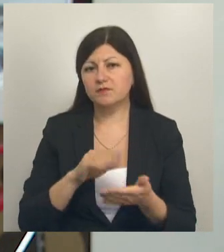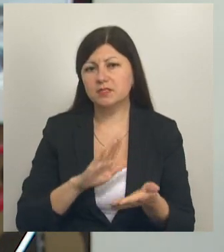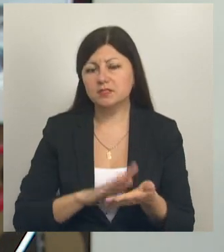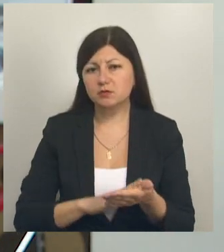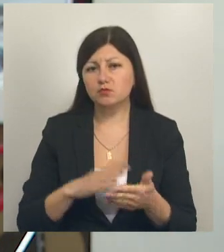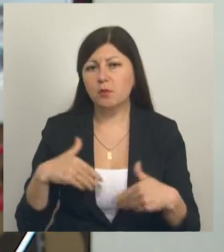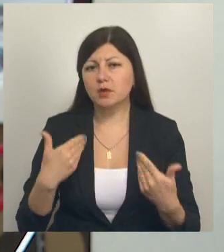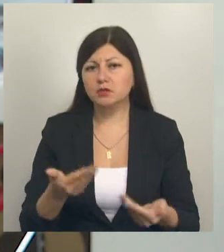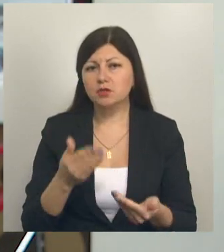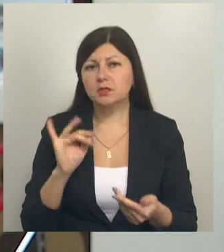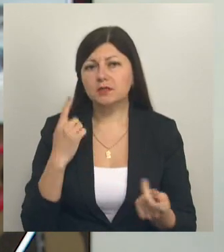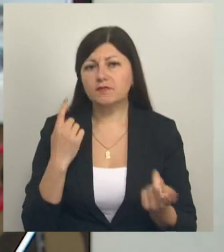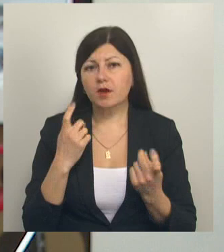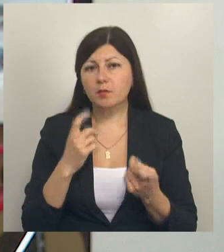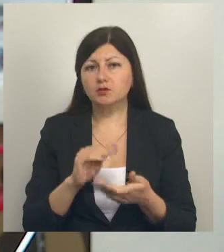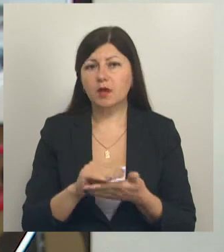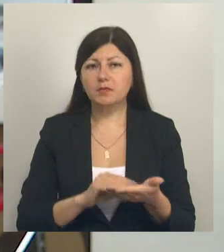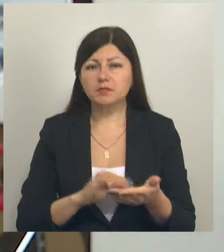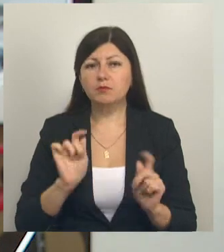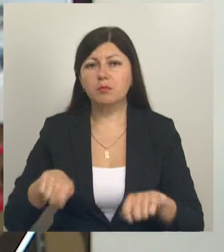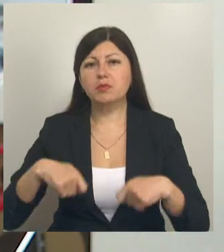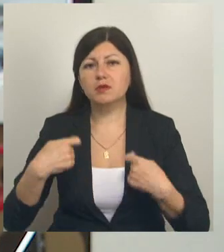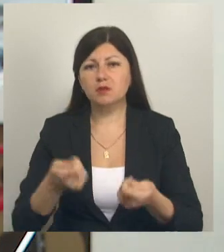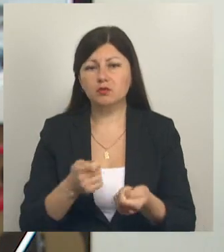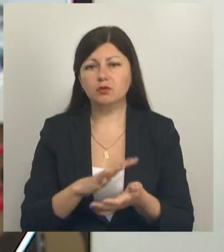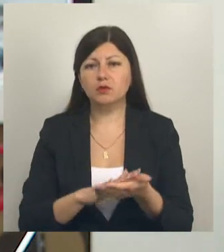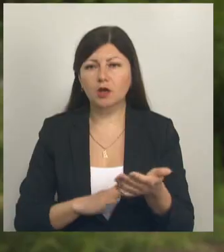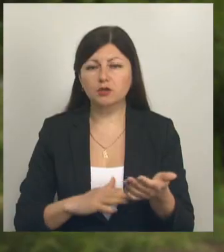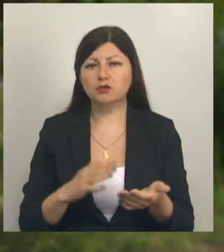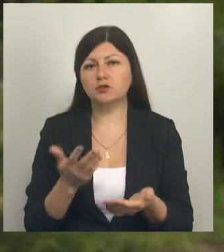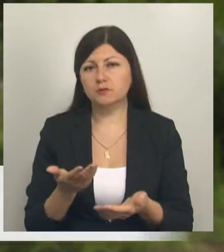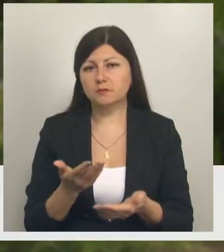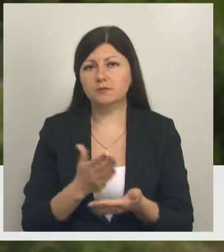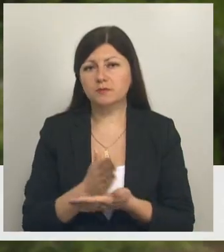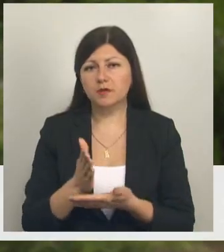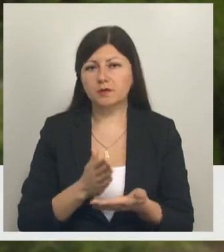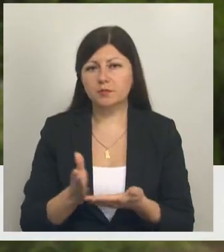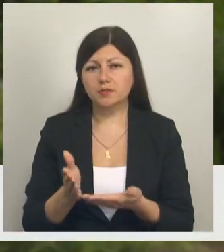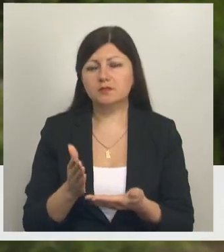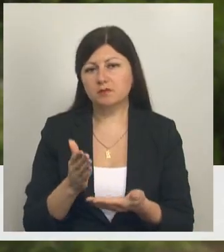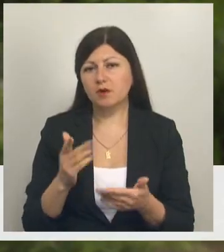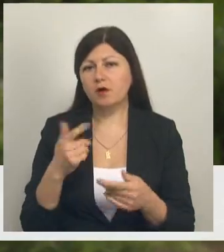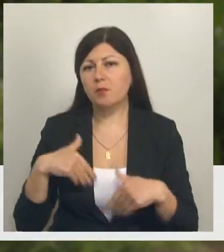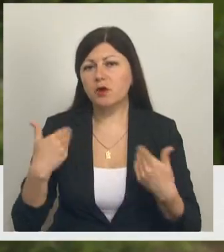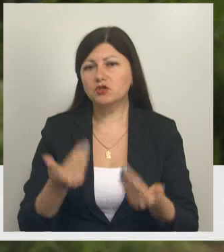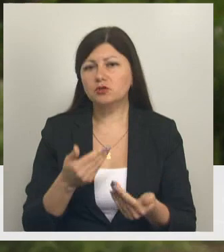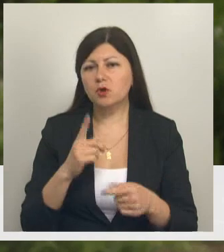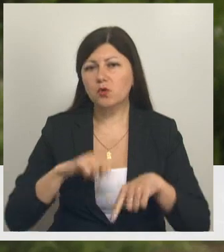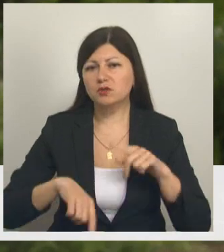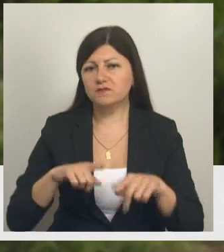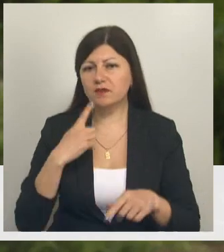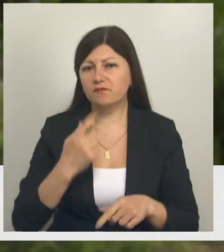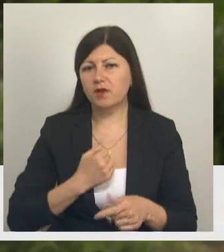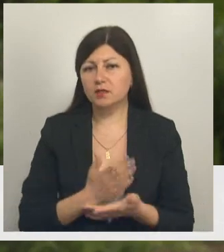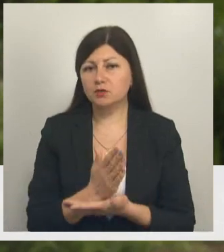максимальную информацию описывают и передают дальше по компетенциям. В основном обращаются родственники военнослужащих с